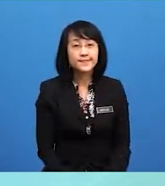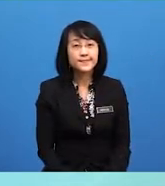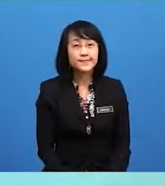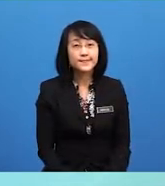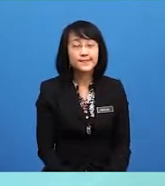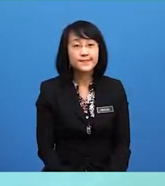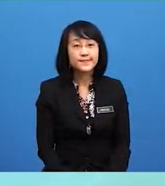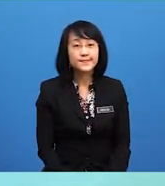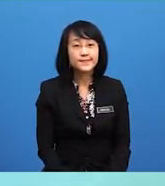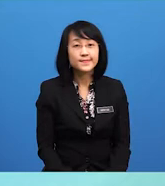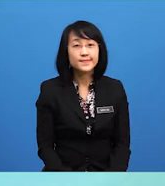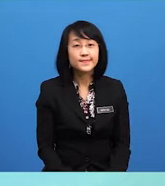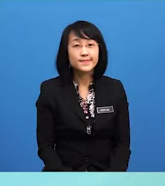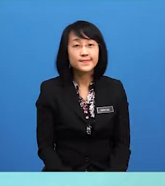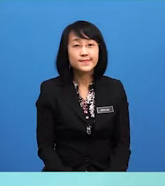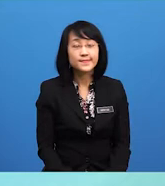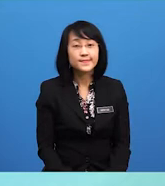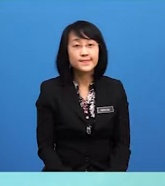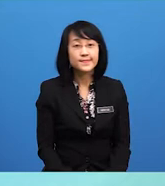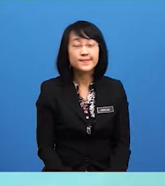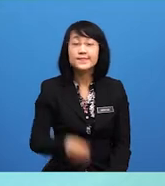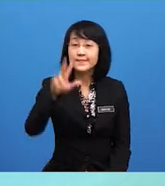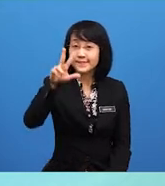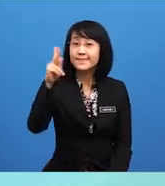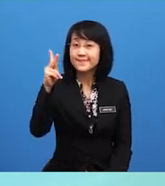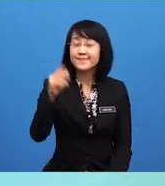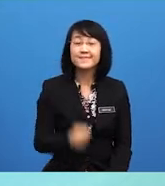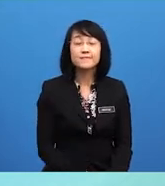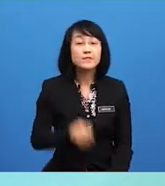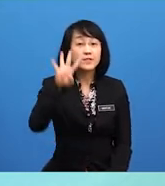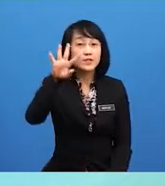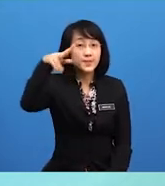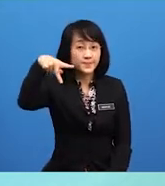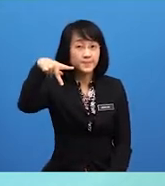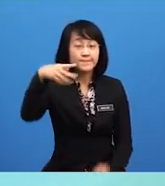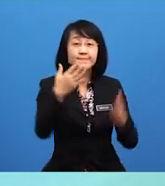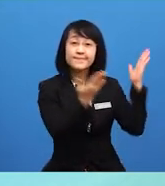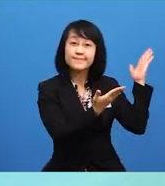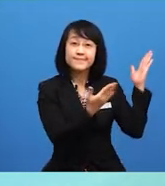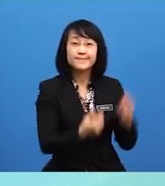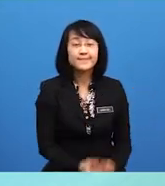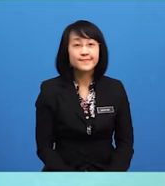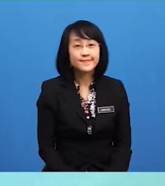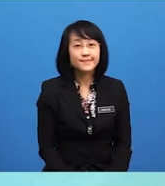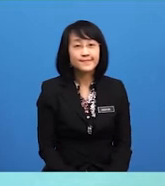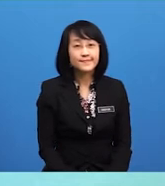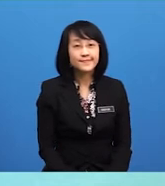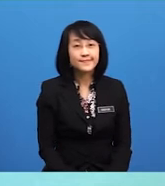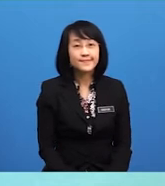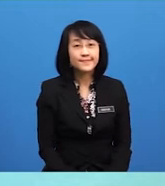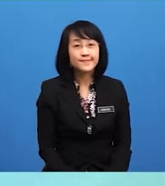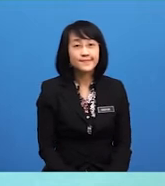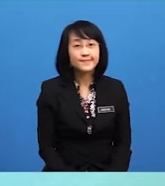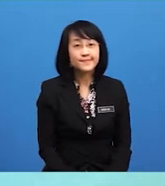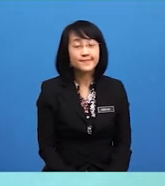dan kuasa pemerintahan 3K manakala 4P perlembagaan parti politik